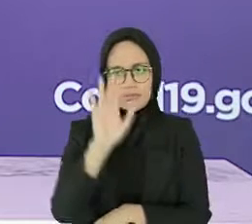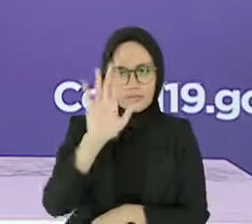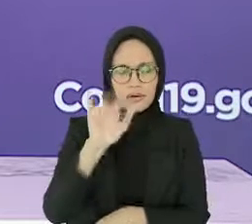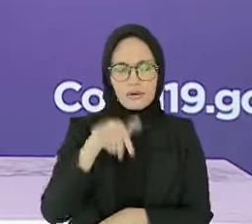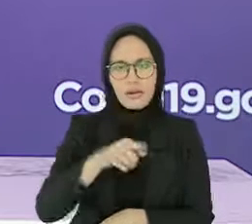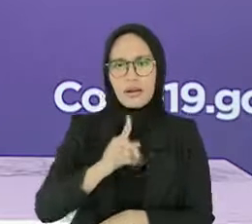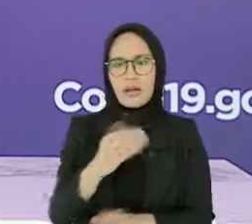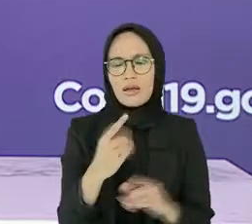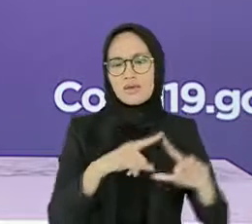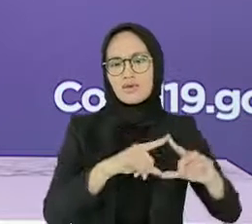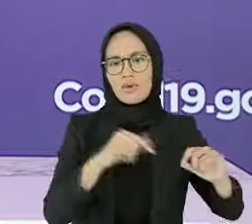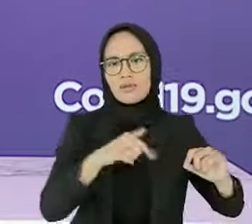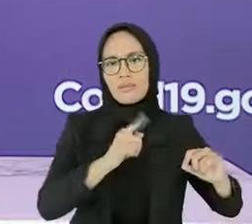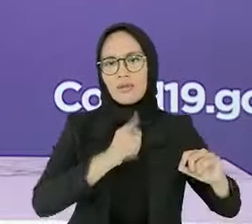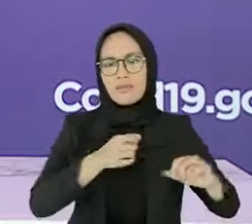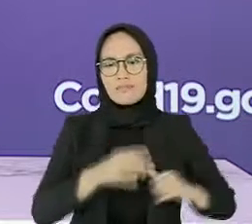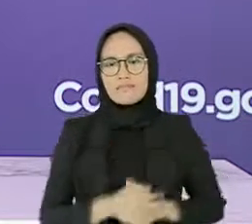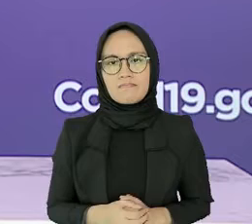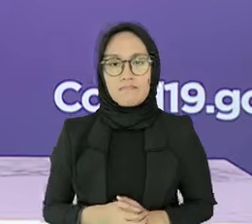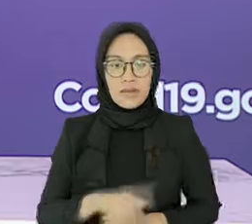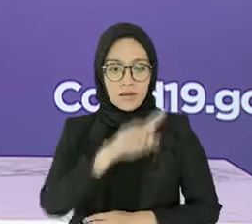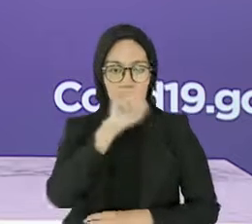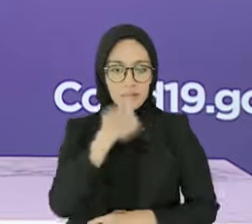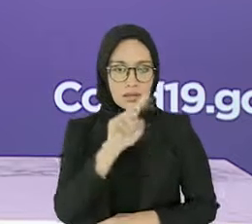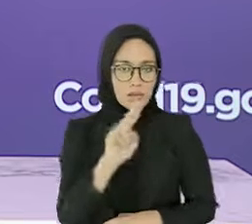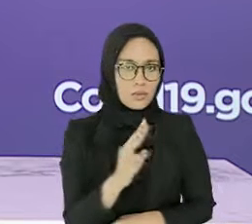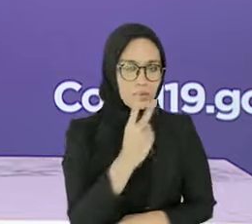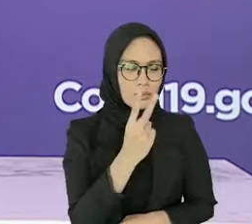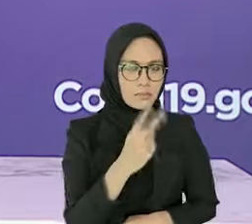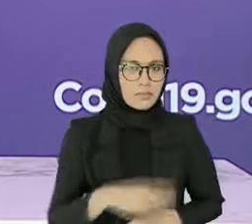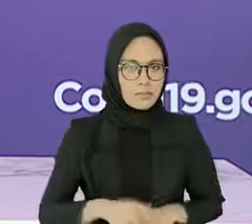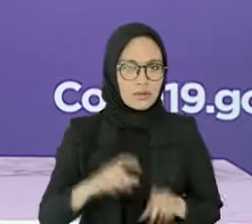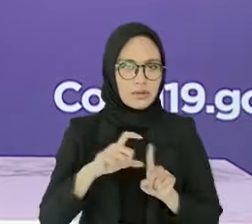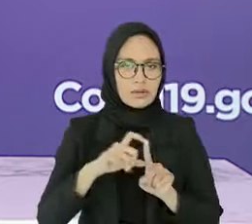Terima kasih. Pertanyaan kedua dari